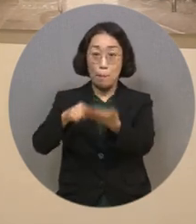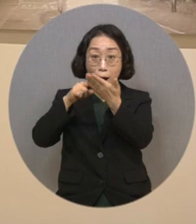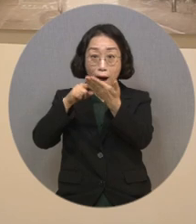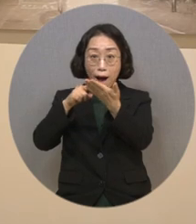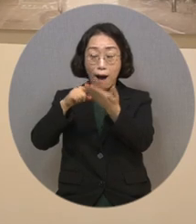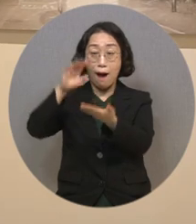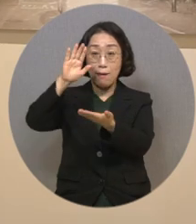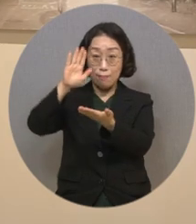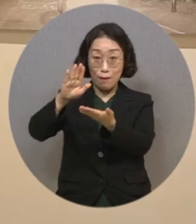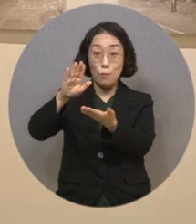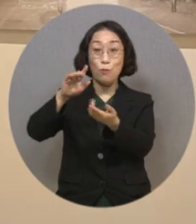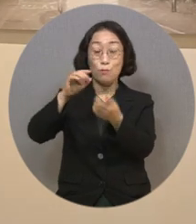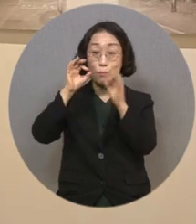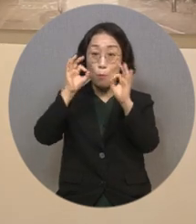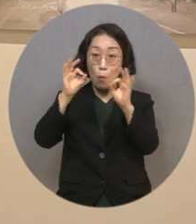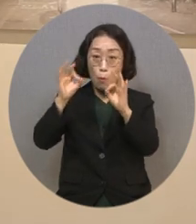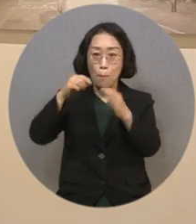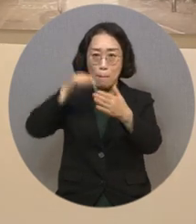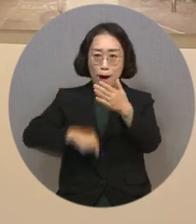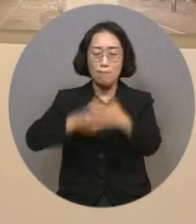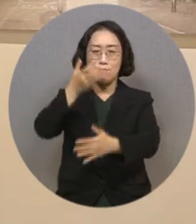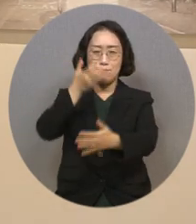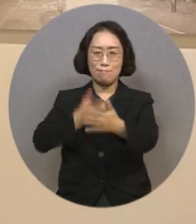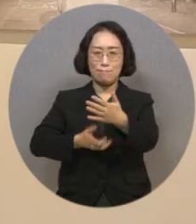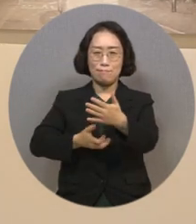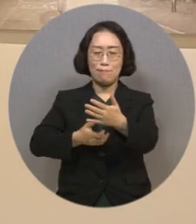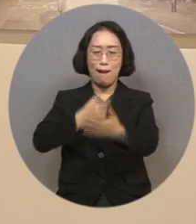우리 마음속에 자리 잡습니다.